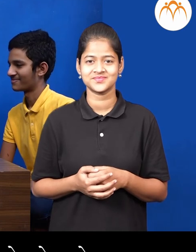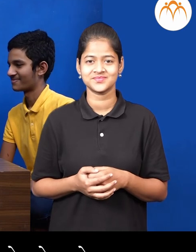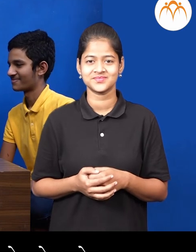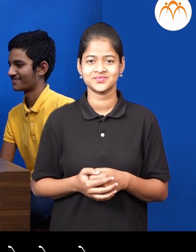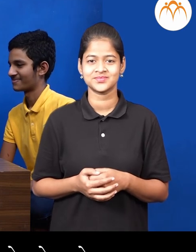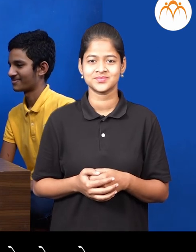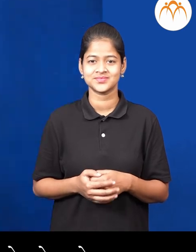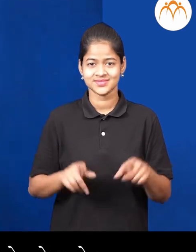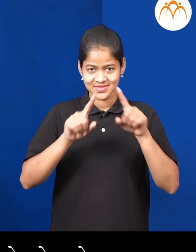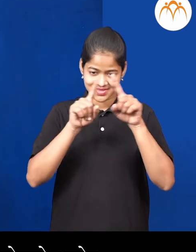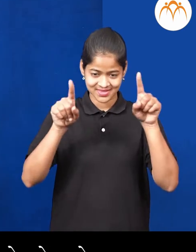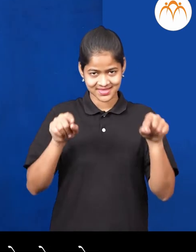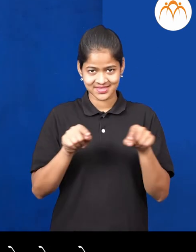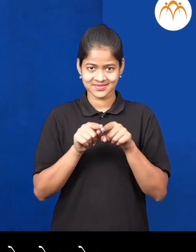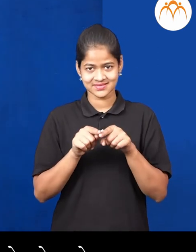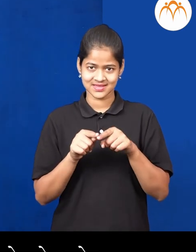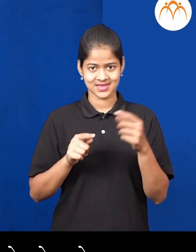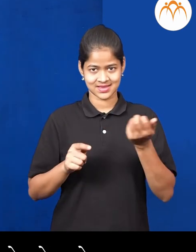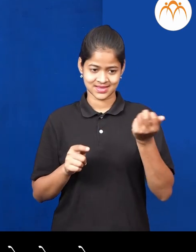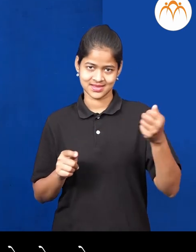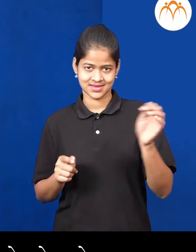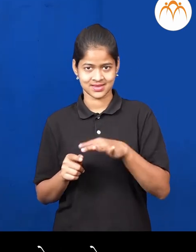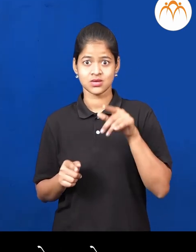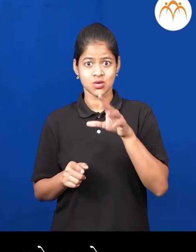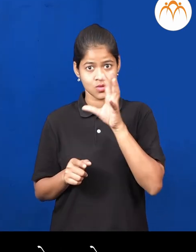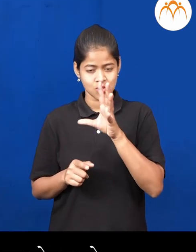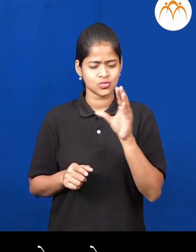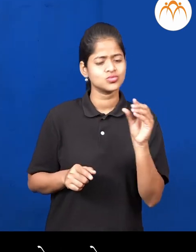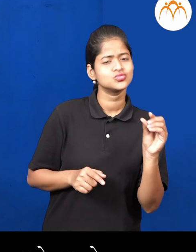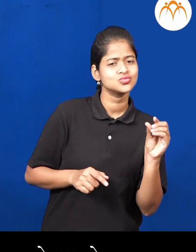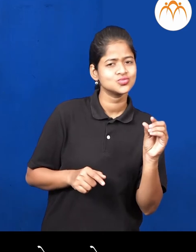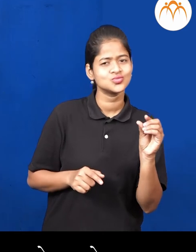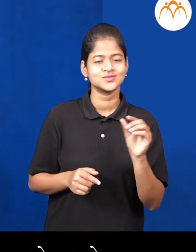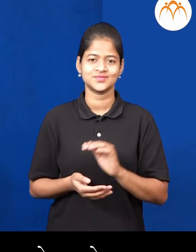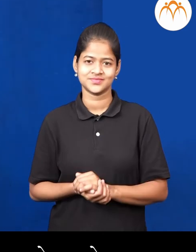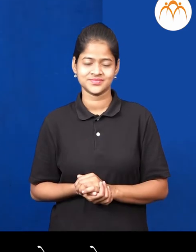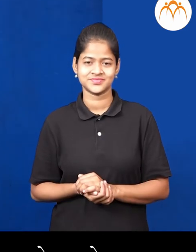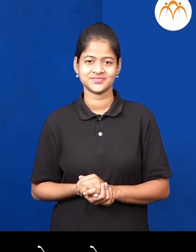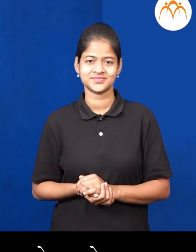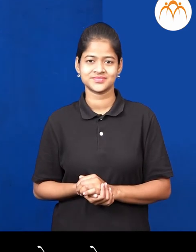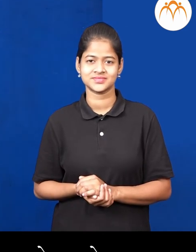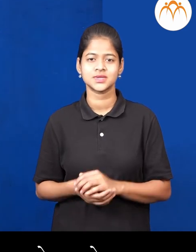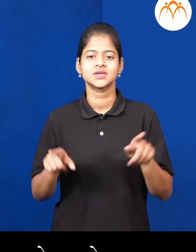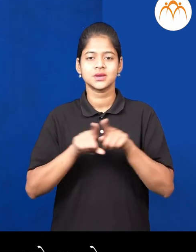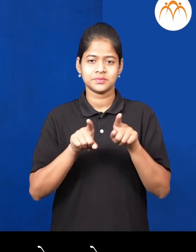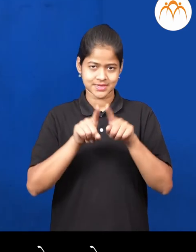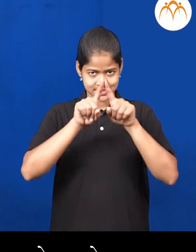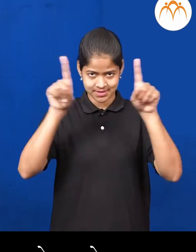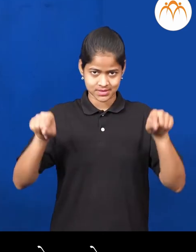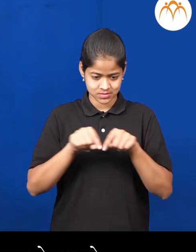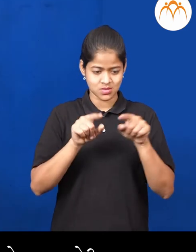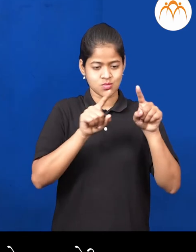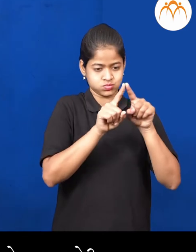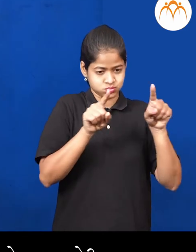हे दोन सवकोनी ठोकलेर, हाँ छोटा, हाँ मोठा, दोन ही सा आकार तोचे,